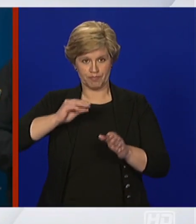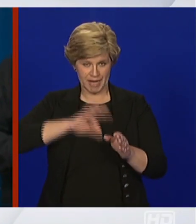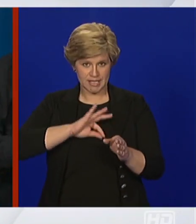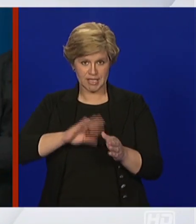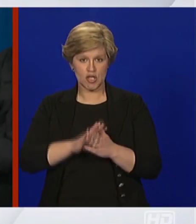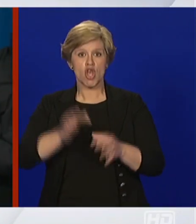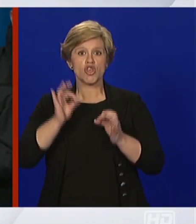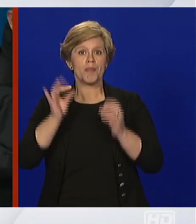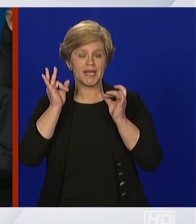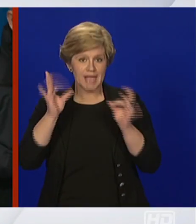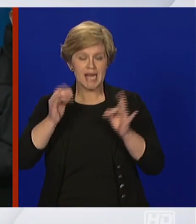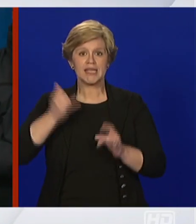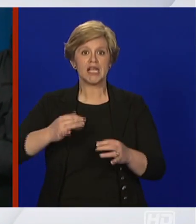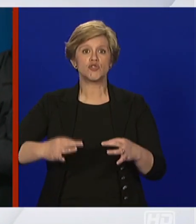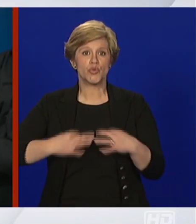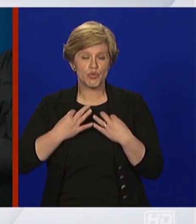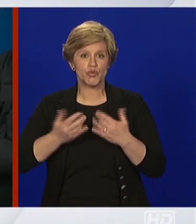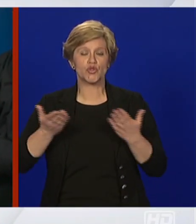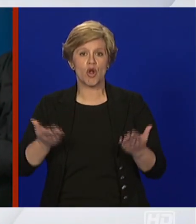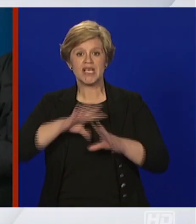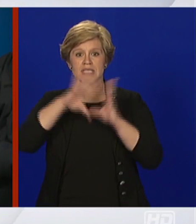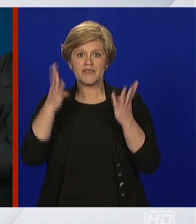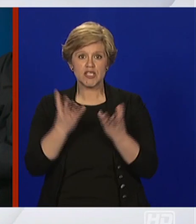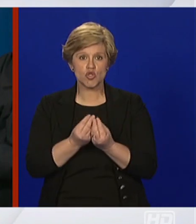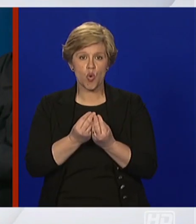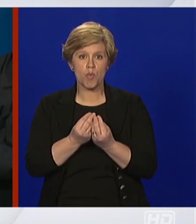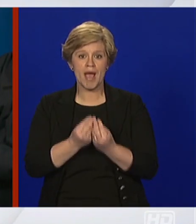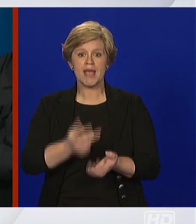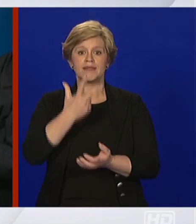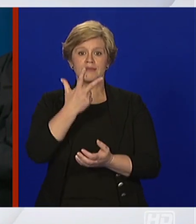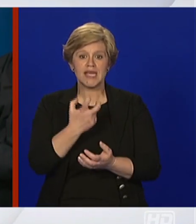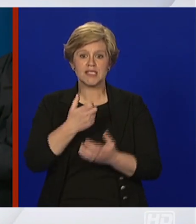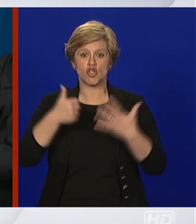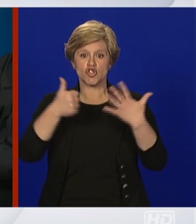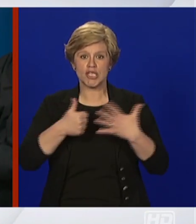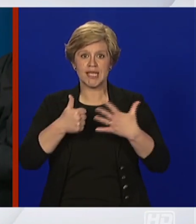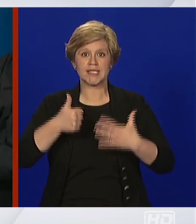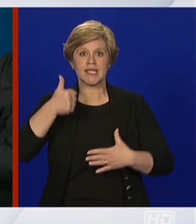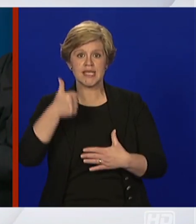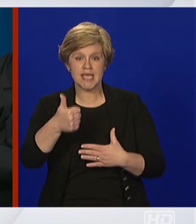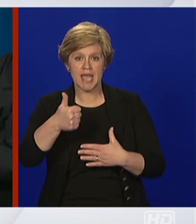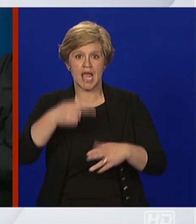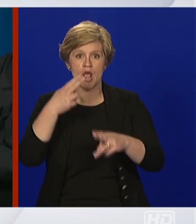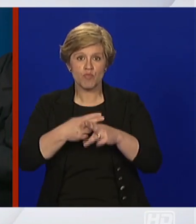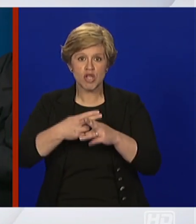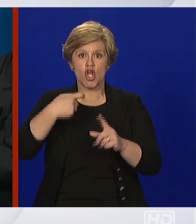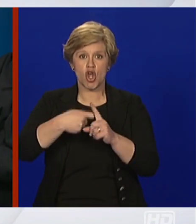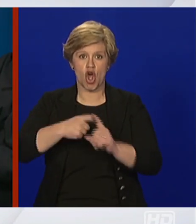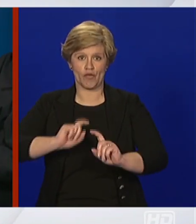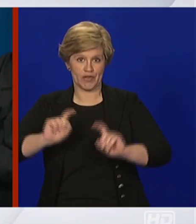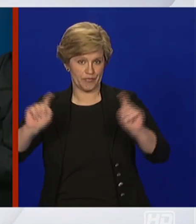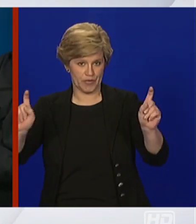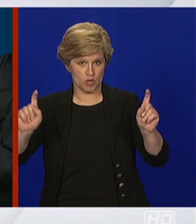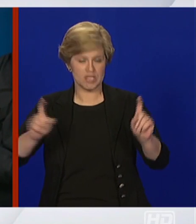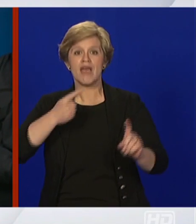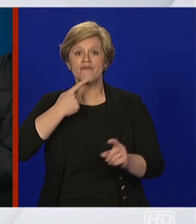u Repubici Hrvatskoj imamo ukupno zabilješenih 361 bolesnika sa potvrdom bolesti COVID-19,